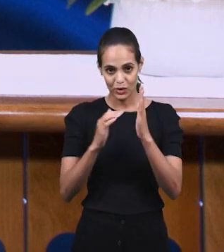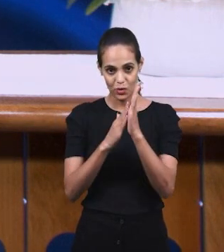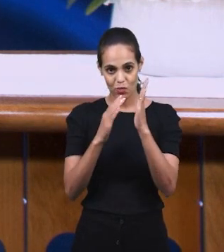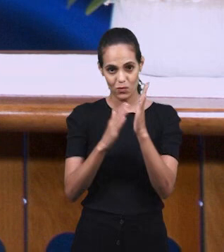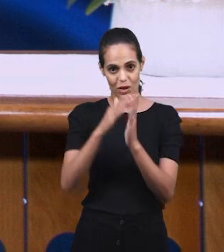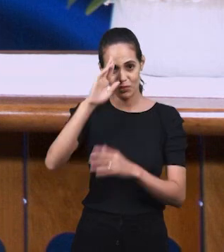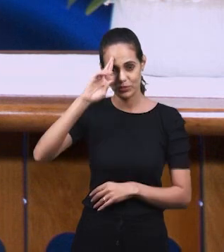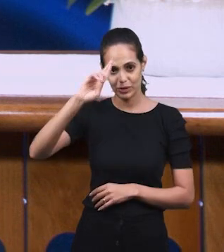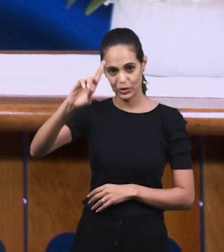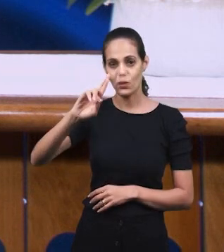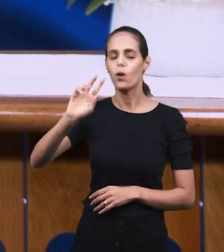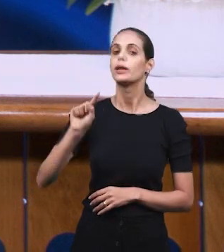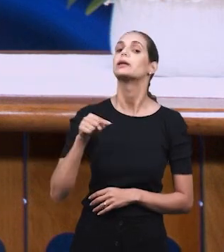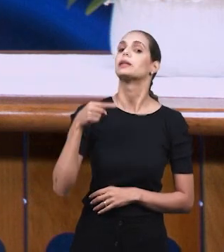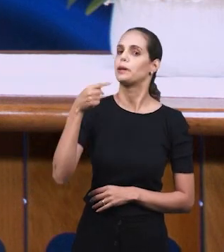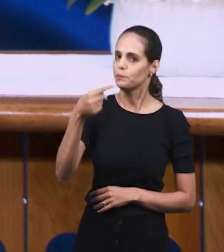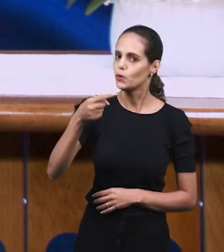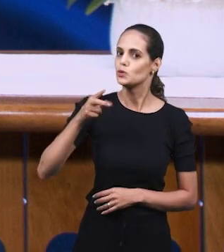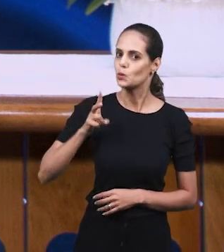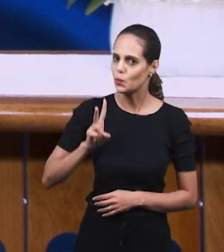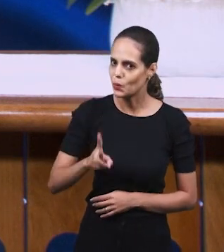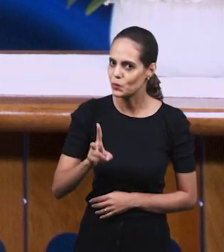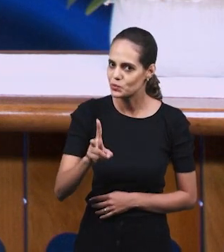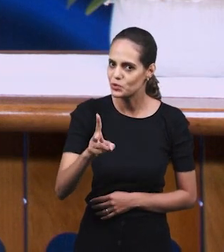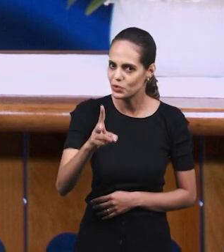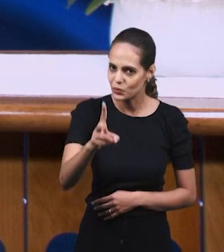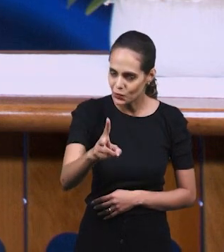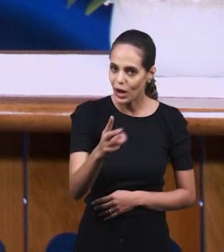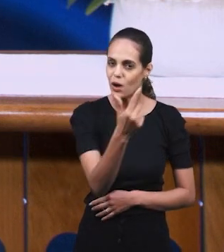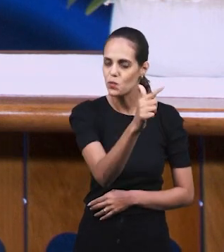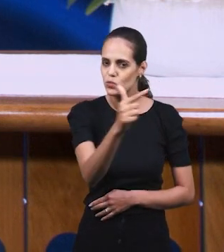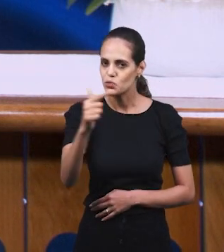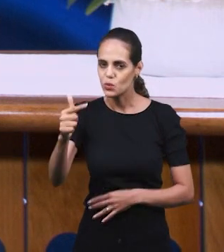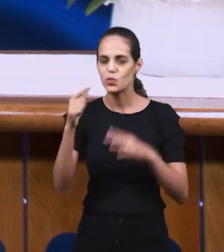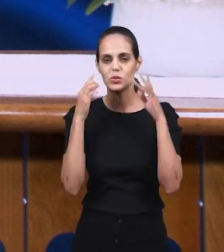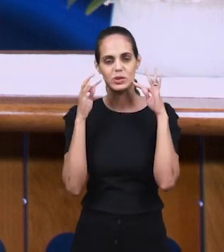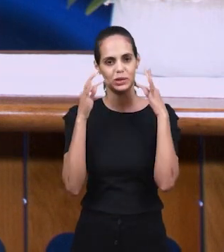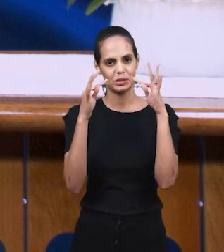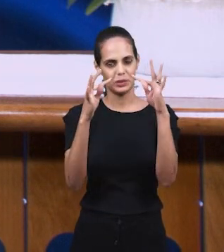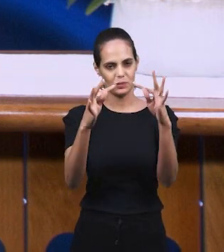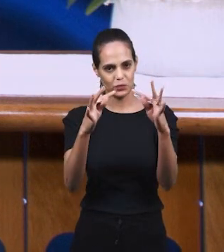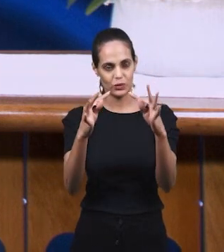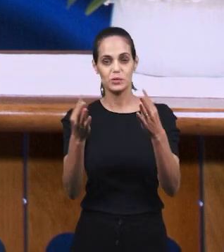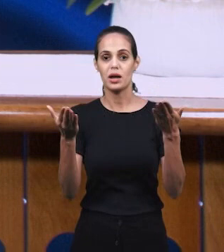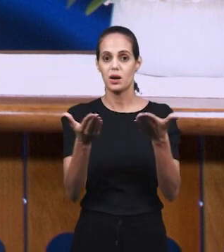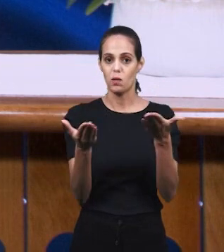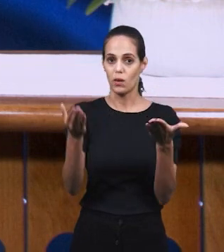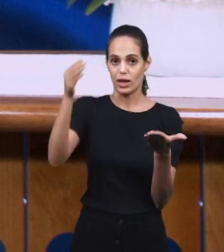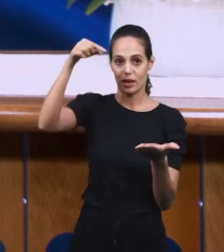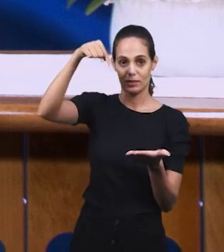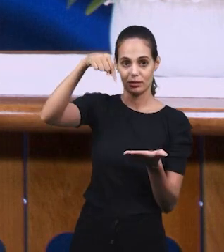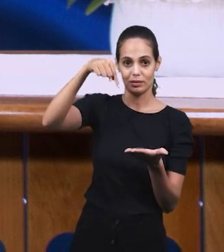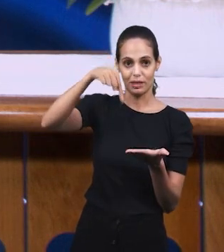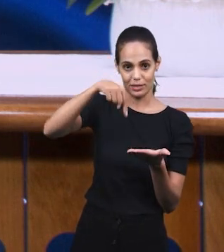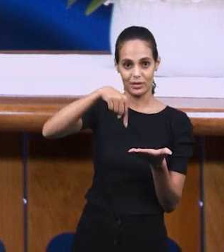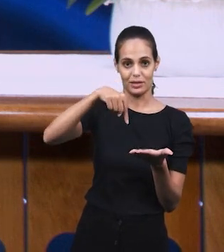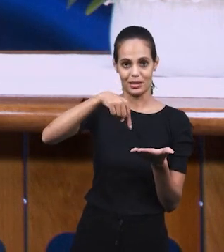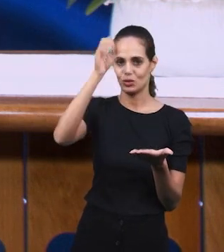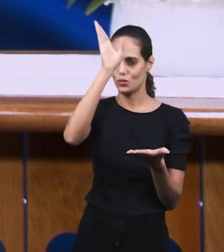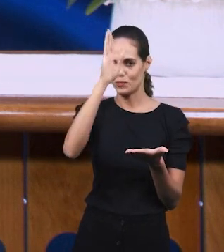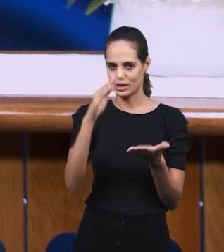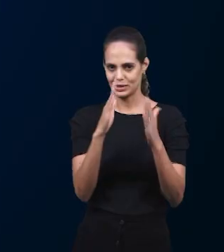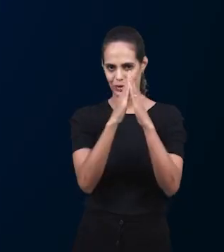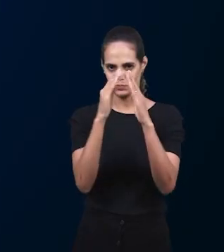Господа, и после этого мы продолжим и расскажем еще некоторые свидетельства из церкви в